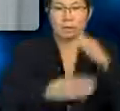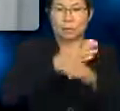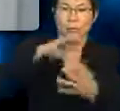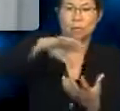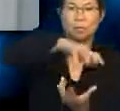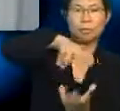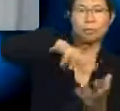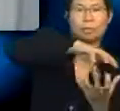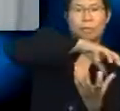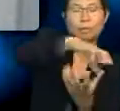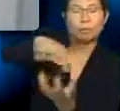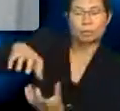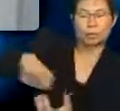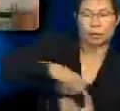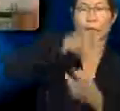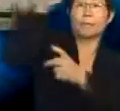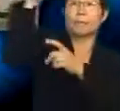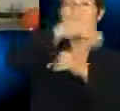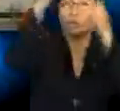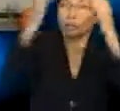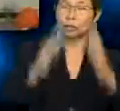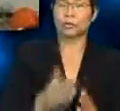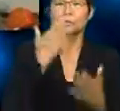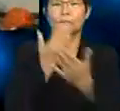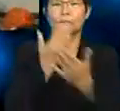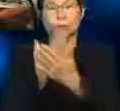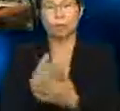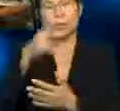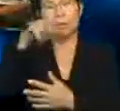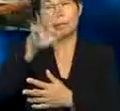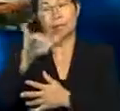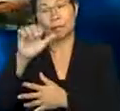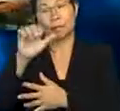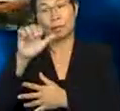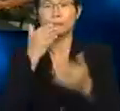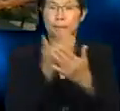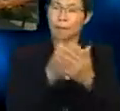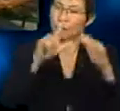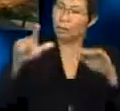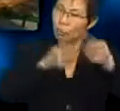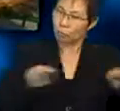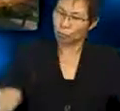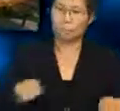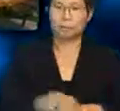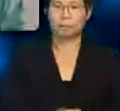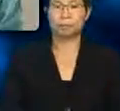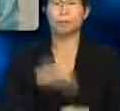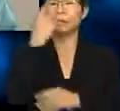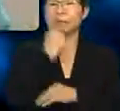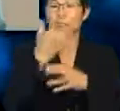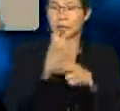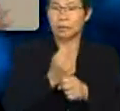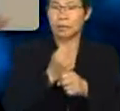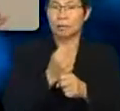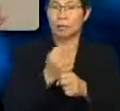mengelilingi matahari, Cikgu! Bagus, pria! Baiklah, murid-murid. Siapa dapat